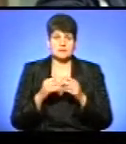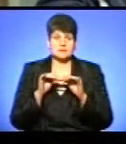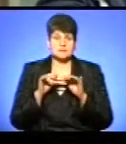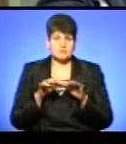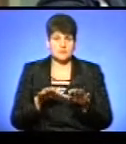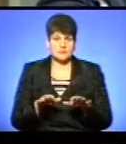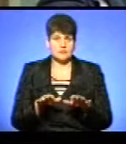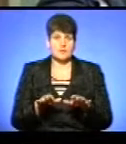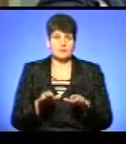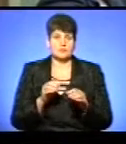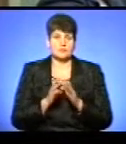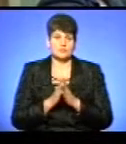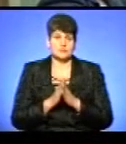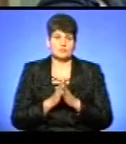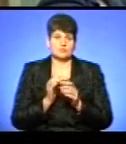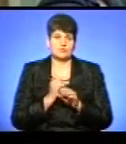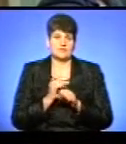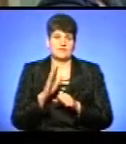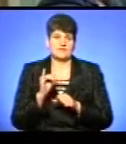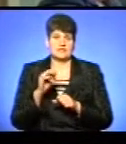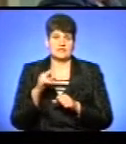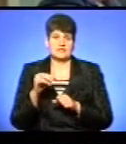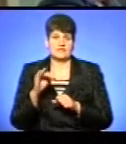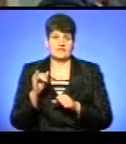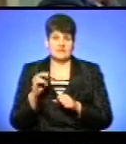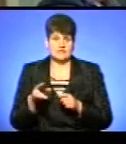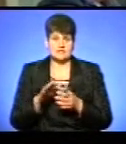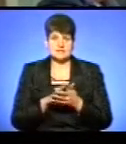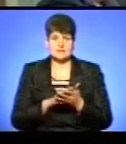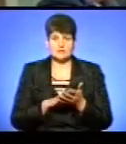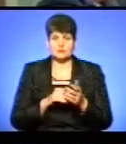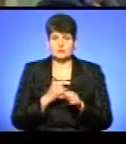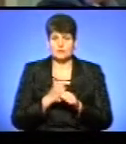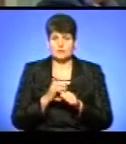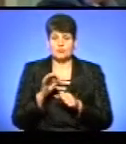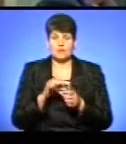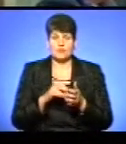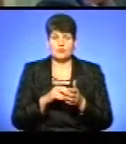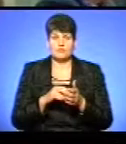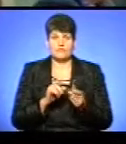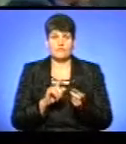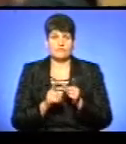ми заявили вам про відвід. Якщо?» «Добре, оскільки зроблено заяву про відвід,